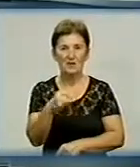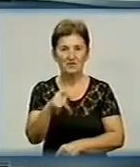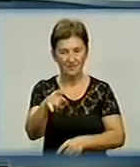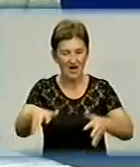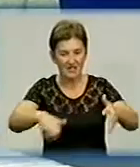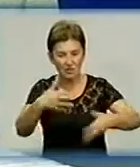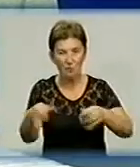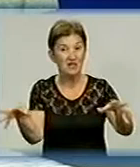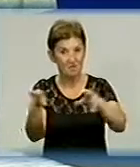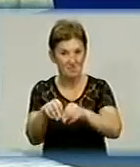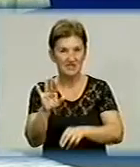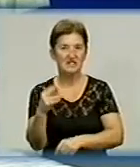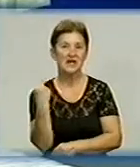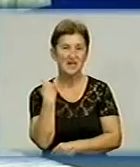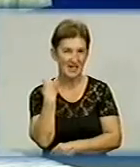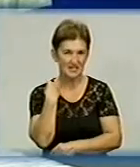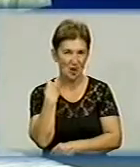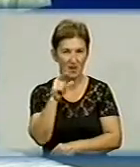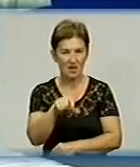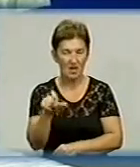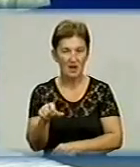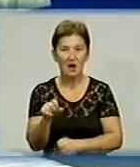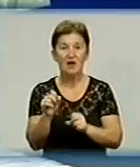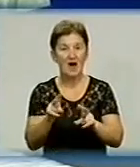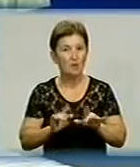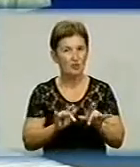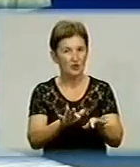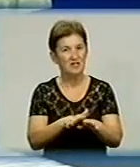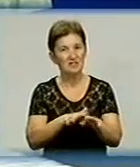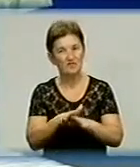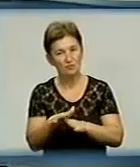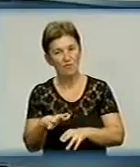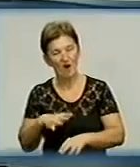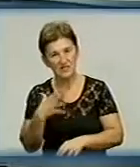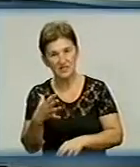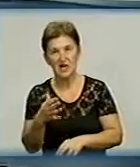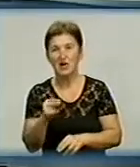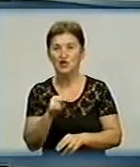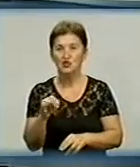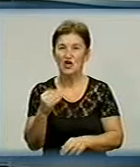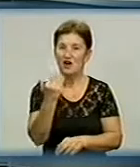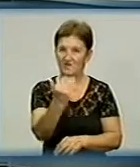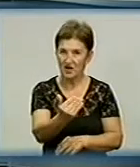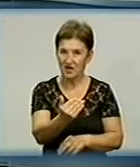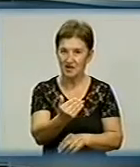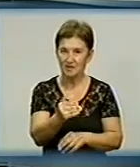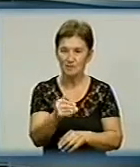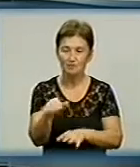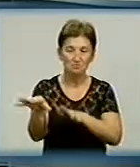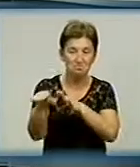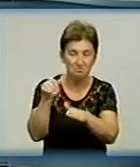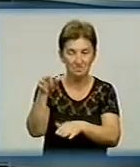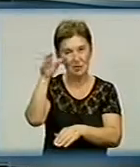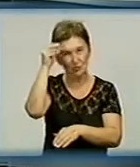разом із англійцями. Розкажіть, будь ласка, як цей процес відбувався і чи ви запозичили якісь унікальні